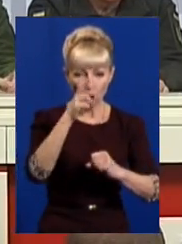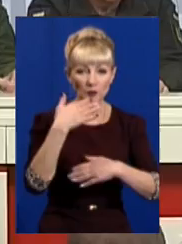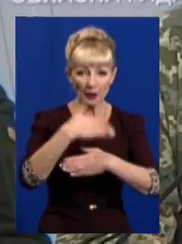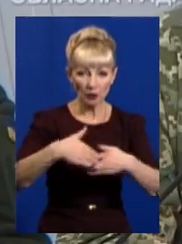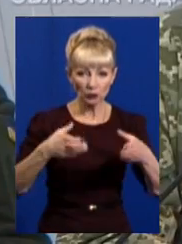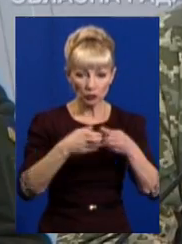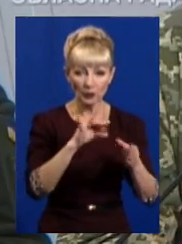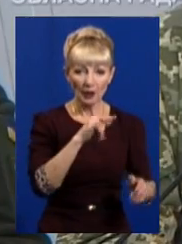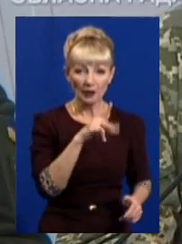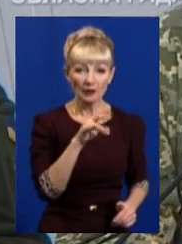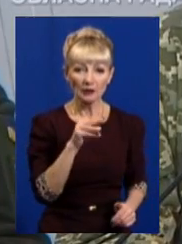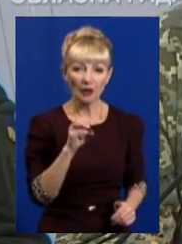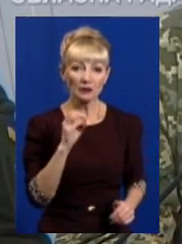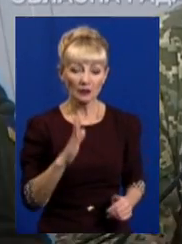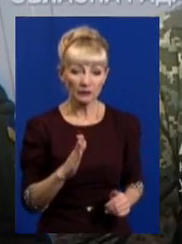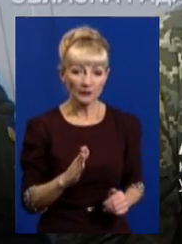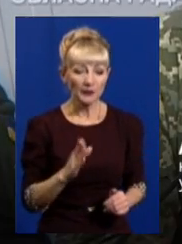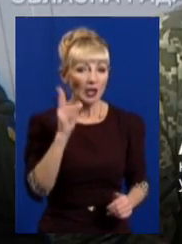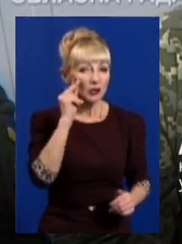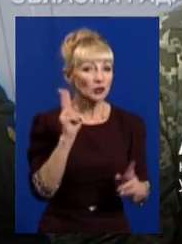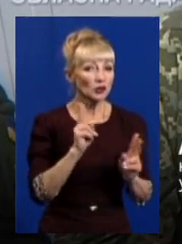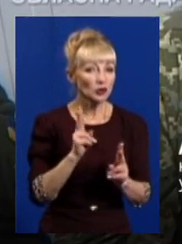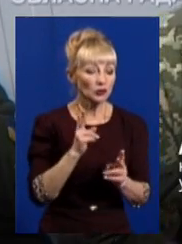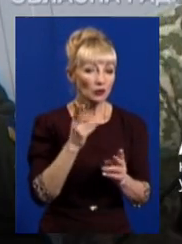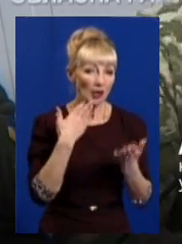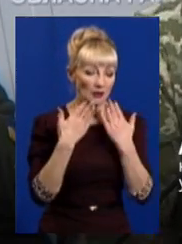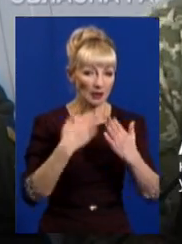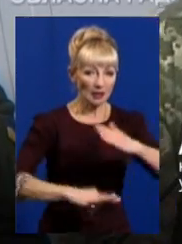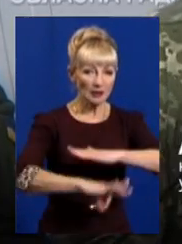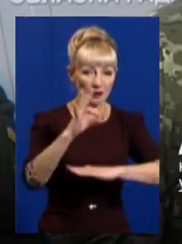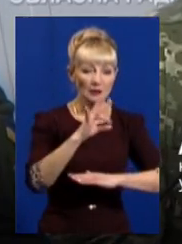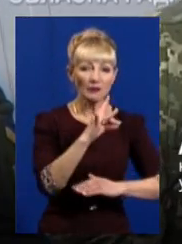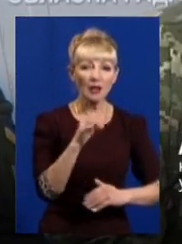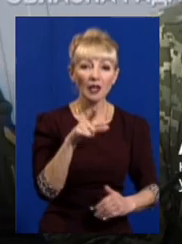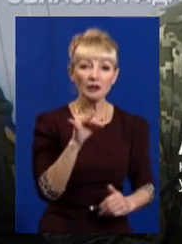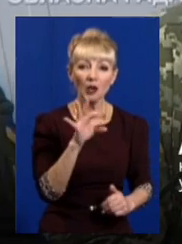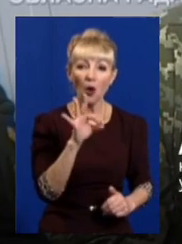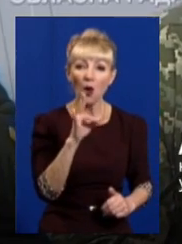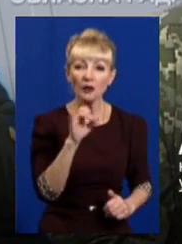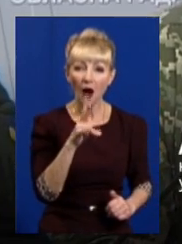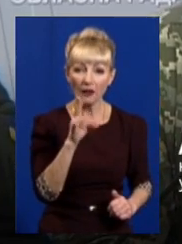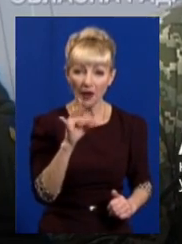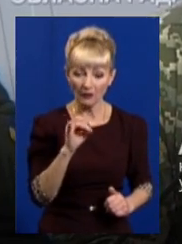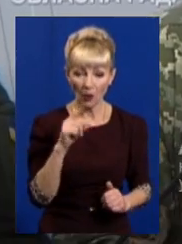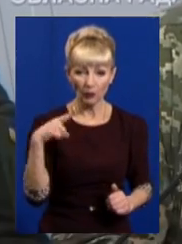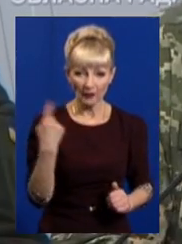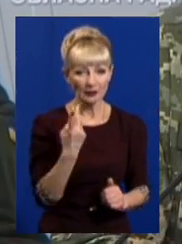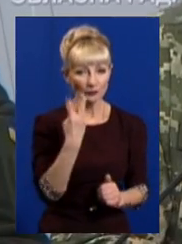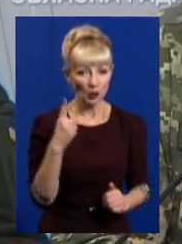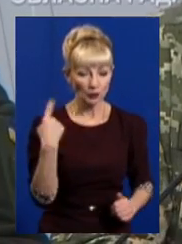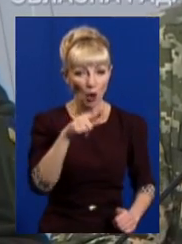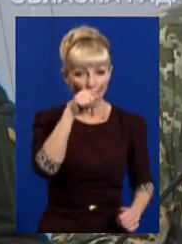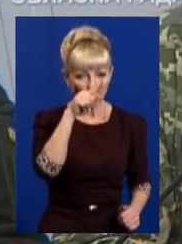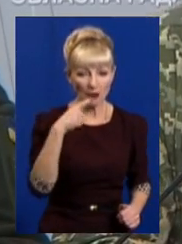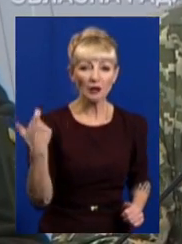Ігнатьєв. «Цифри, що стосуються безпосередньо Східного регіонального управління, а воно діє в межах трьох областей – це Луганська